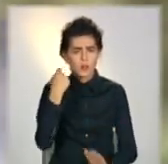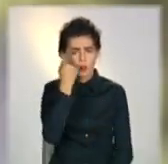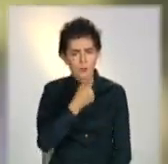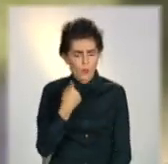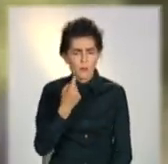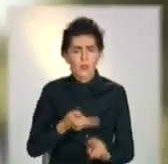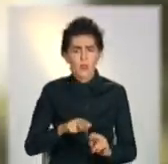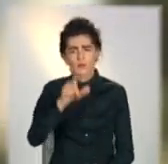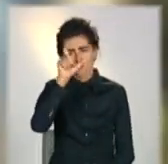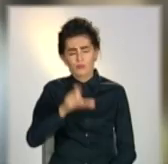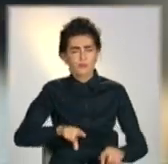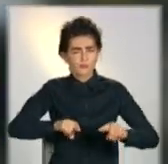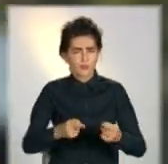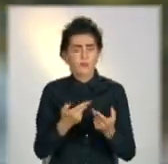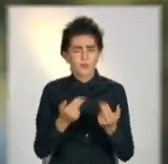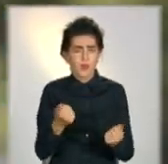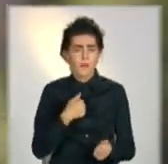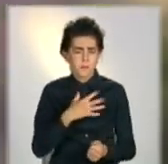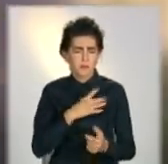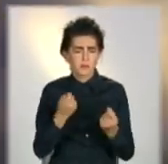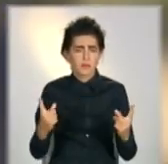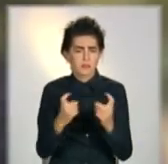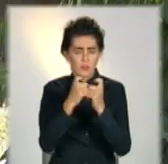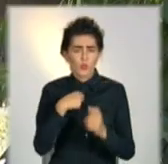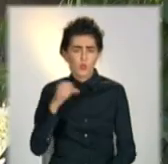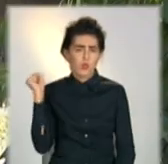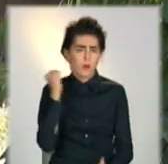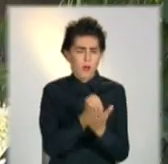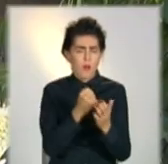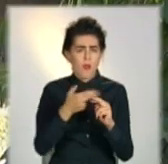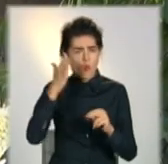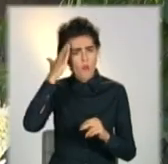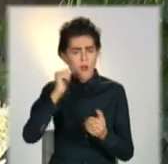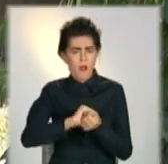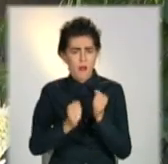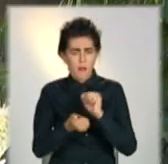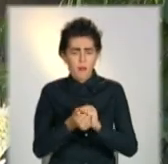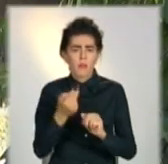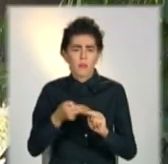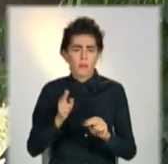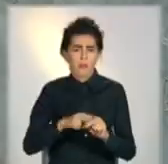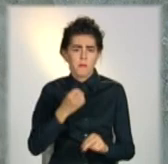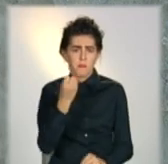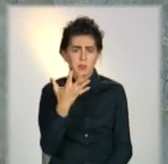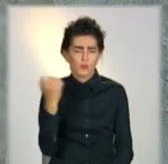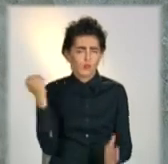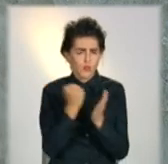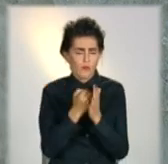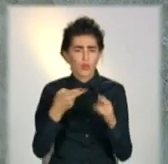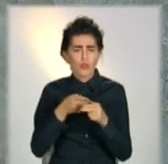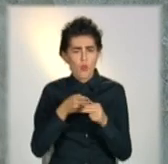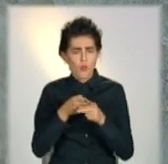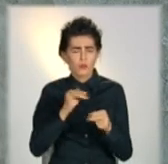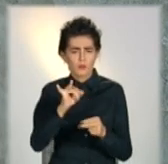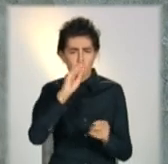Чоловіка затримали. Він зізнався, під час сварки вдарив знайому каменем по голові. Потім завдав 15 ударів ножем і